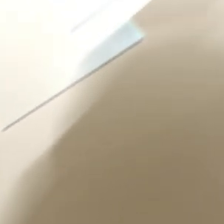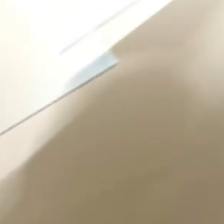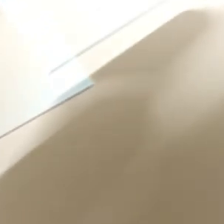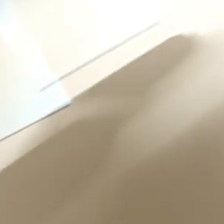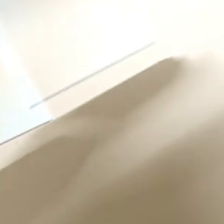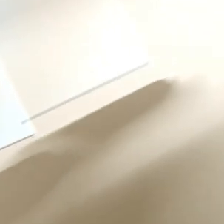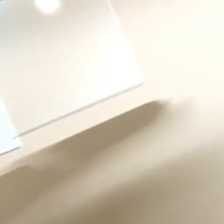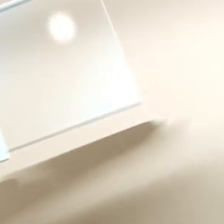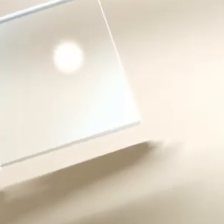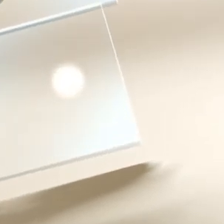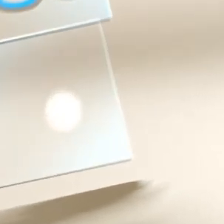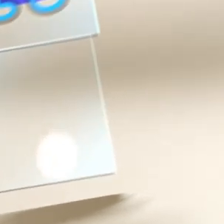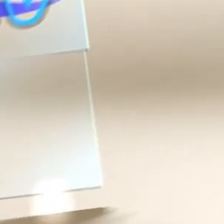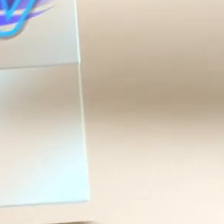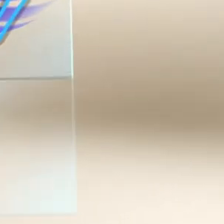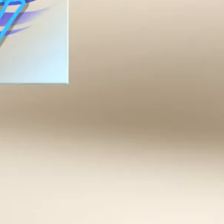Muzyka